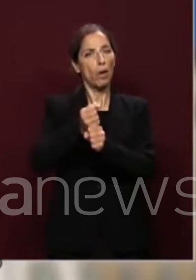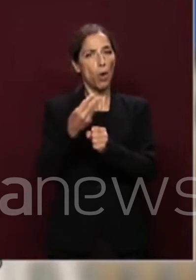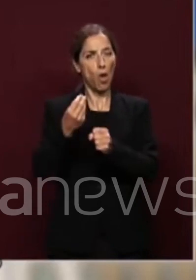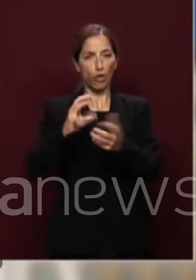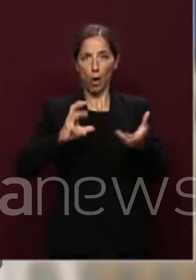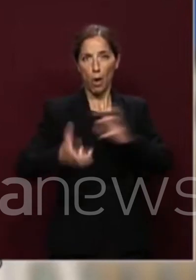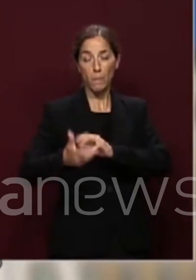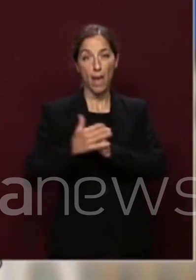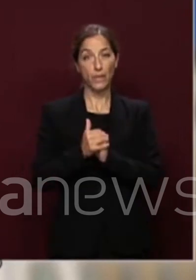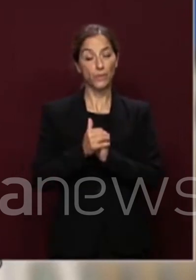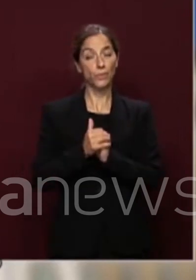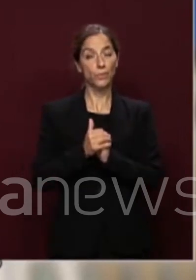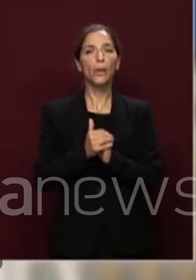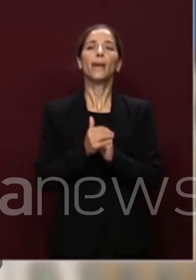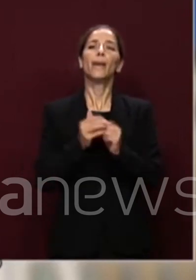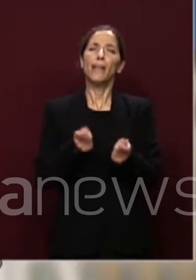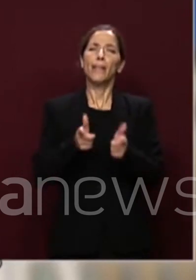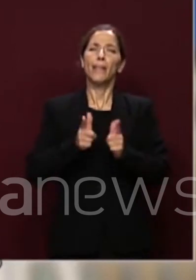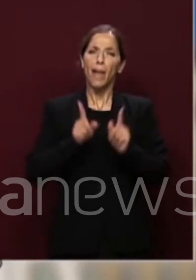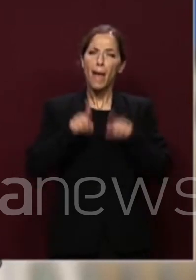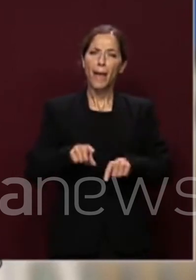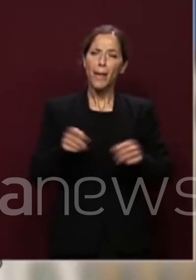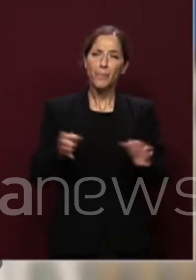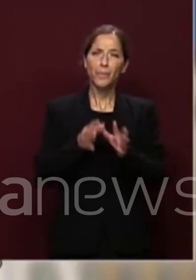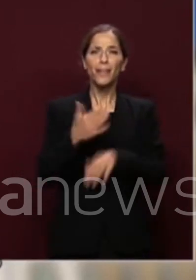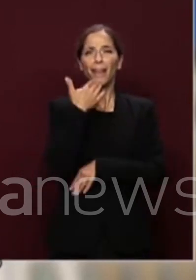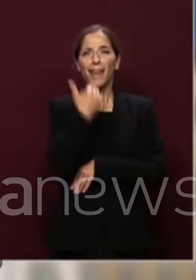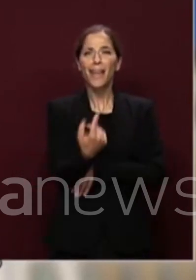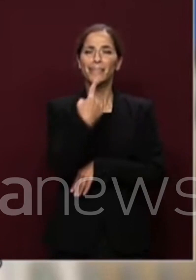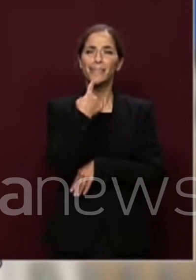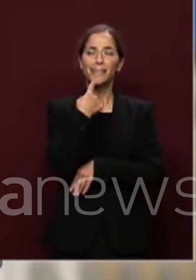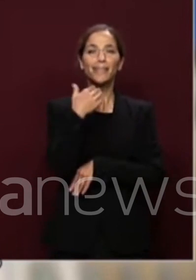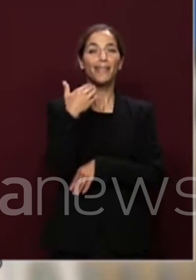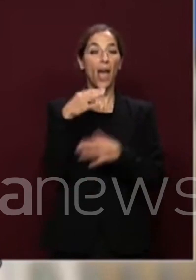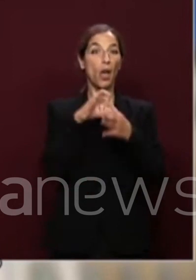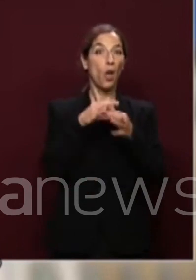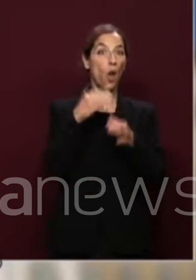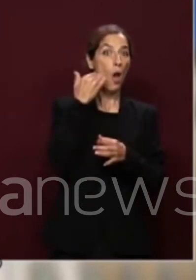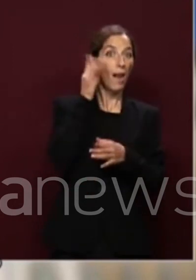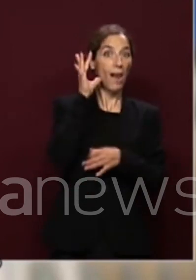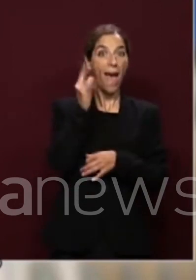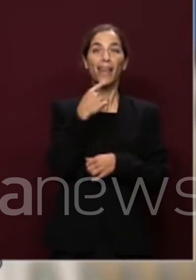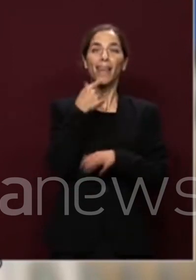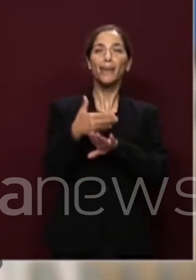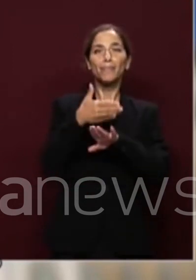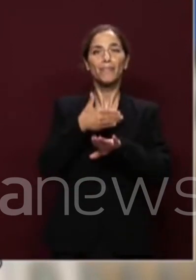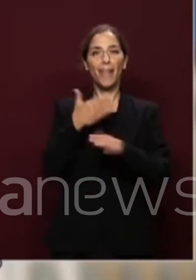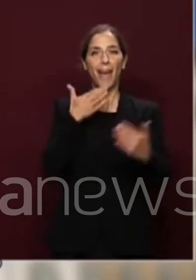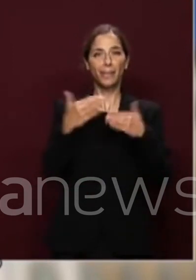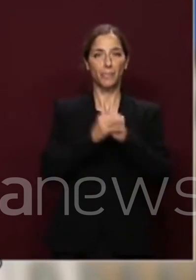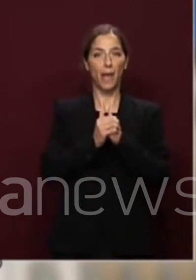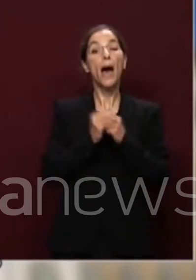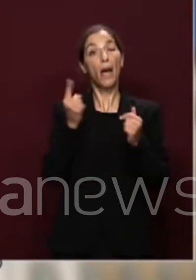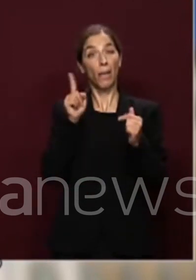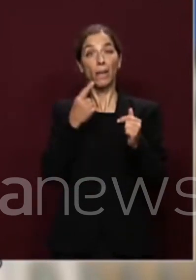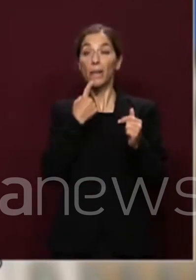Permettetemi inoltre di ringraziare anche le colleghe e i colleghi che hanno preceduto questa Assemblea, quelli rientrati, ma in